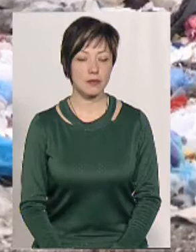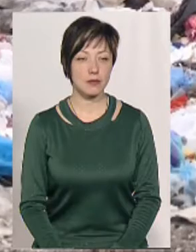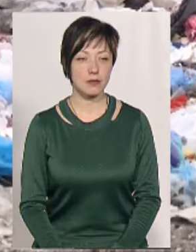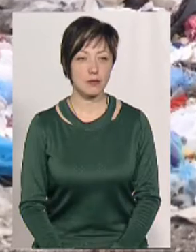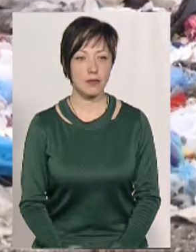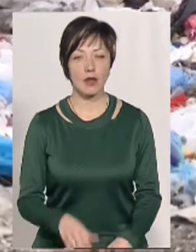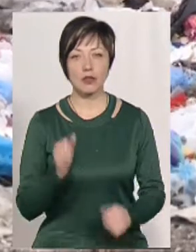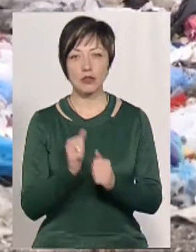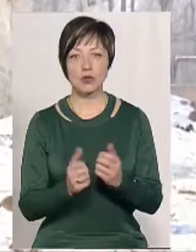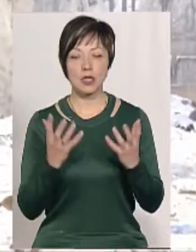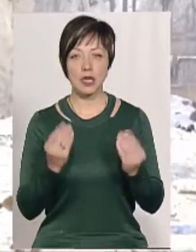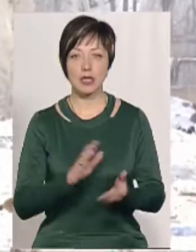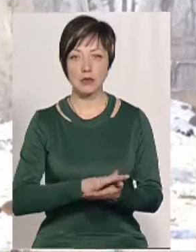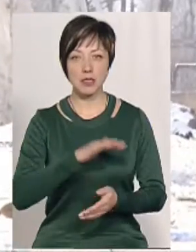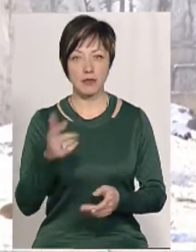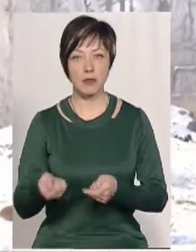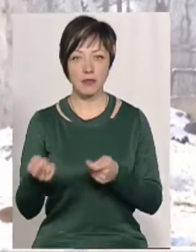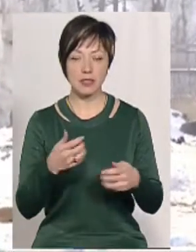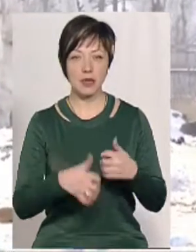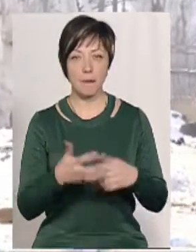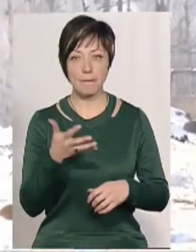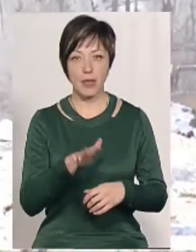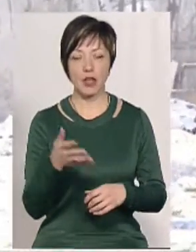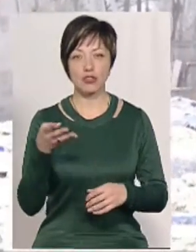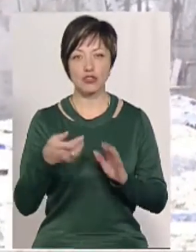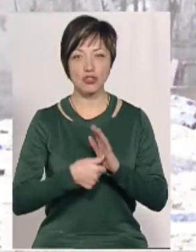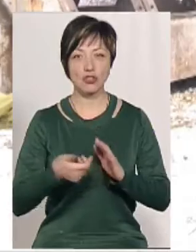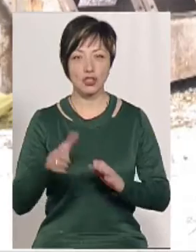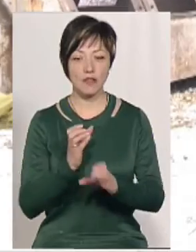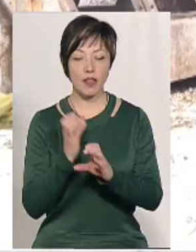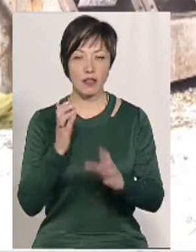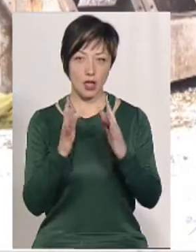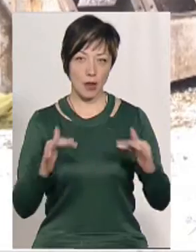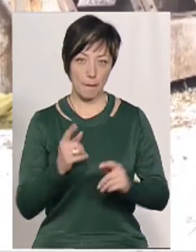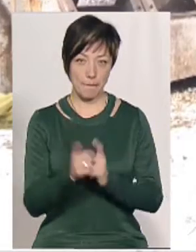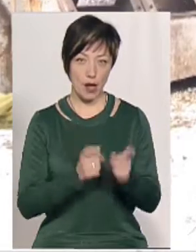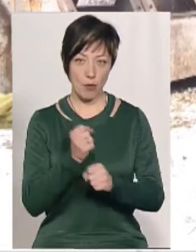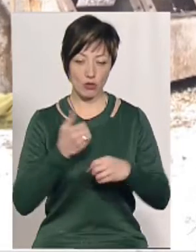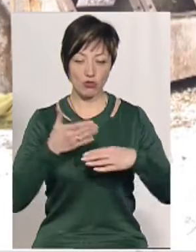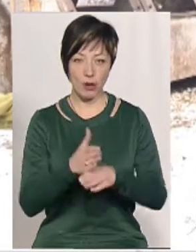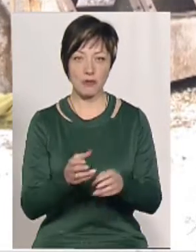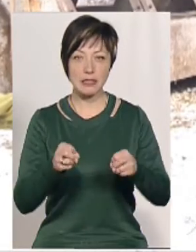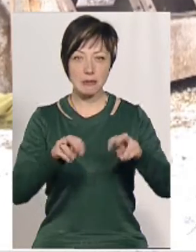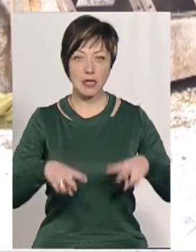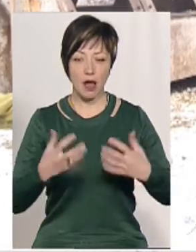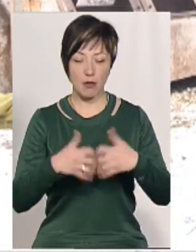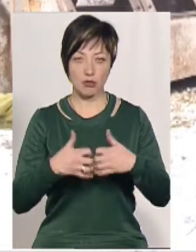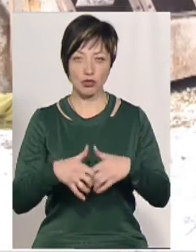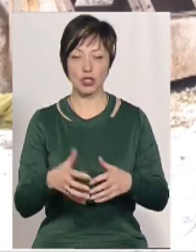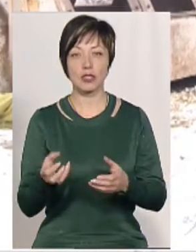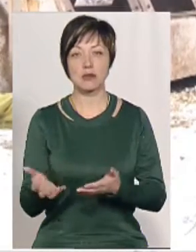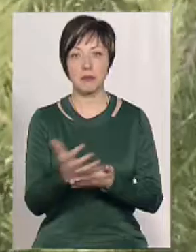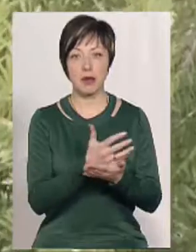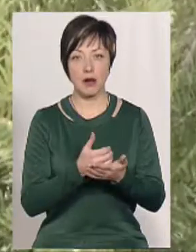Щодня на сміттєзвалище привозять в середньому по 5-6 вантажівок ялинок, які переробляють на щепи у спеціальній дробильній машині. Щепи